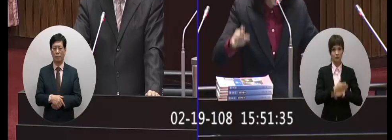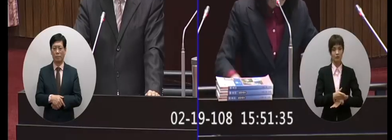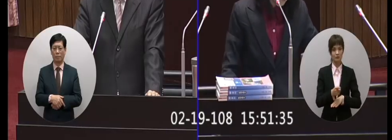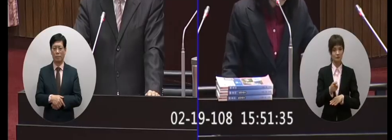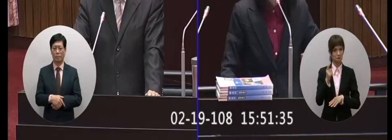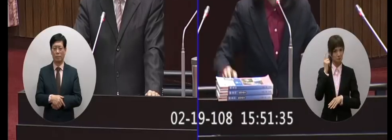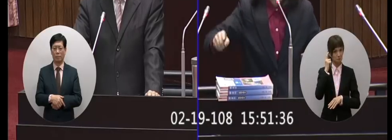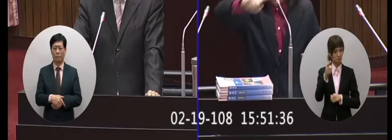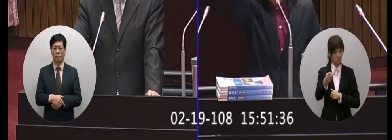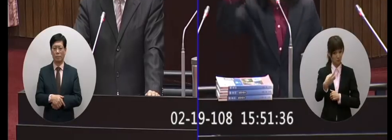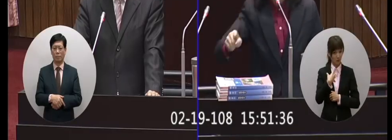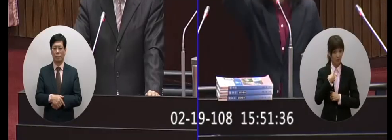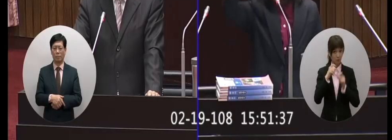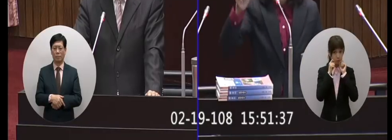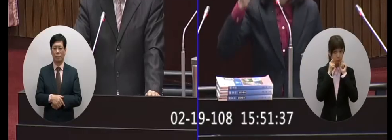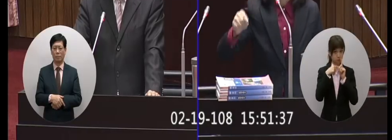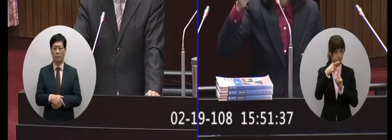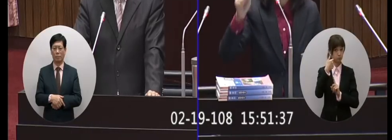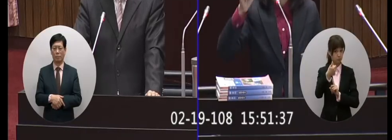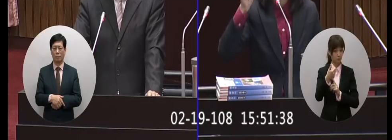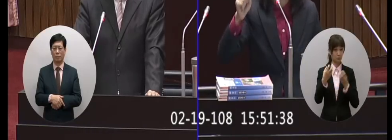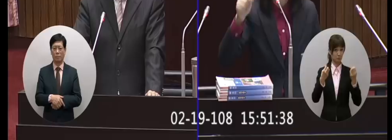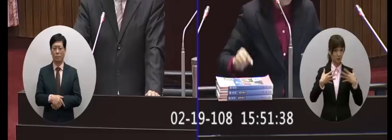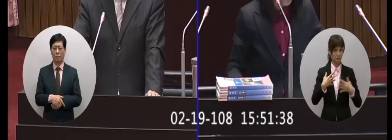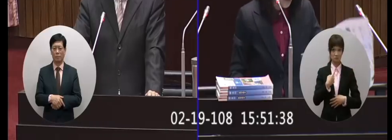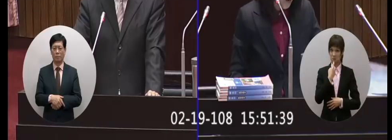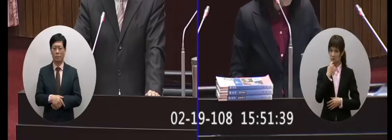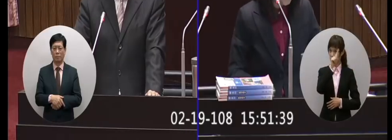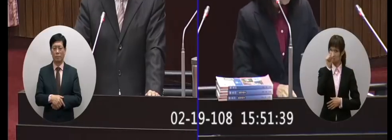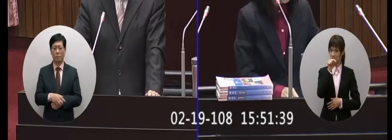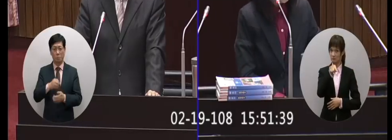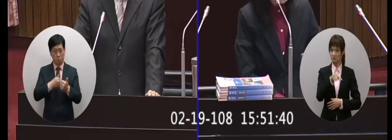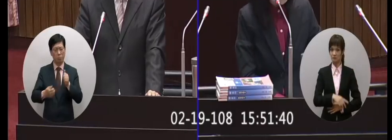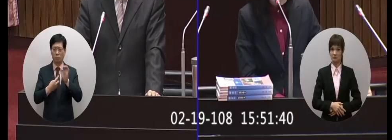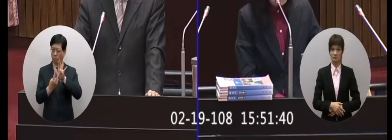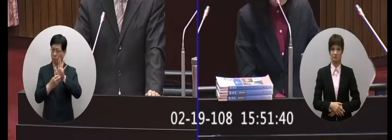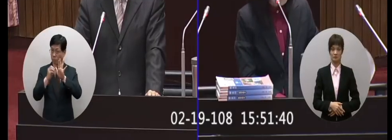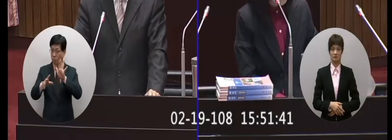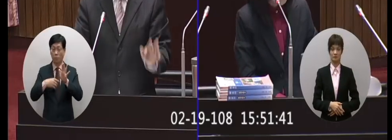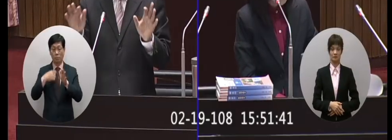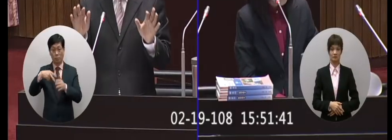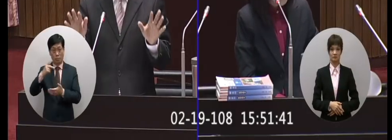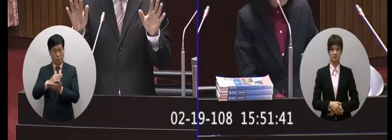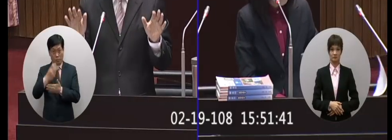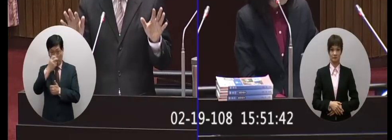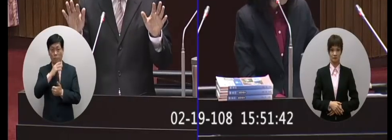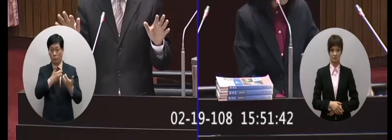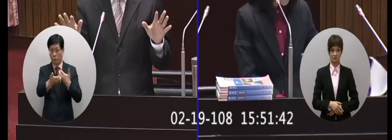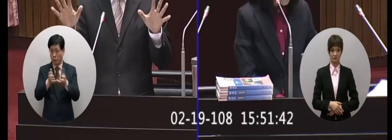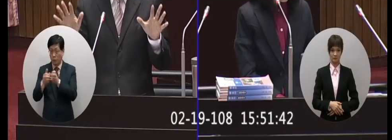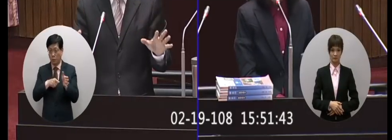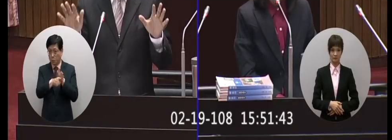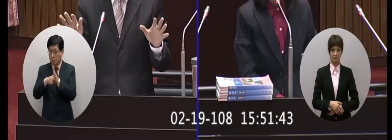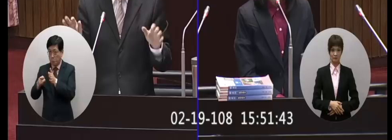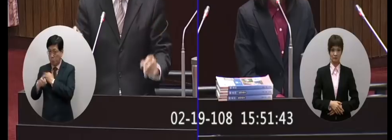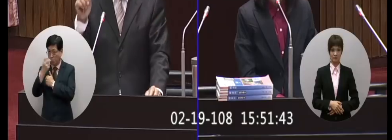我品質沒有問題抱歉我要打一個很大很大的問號我要這樣子說喔教科書的審查是分組專業在